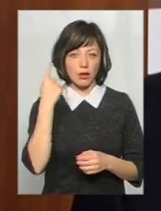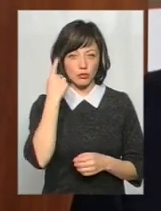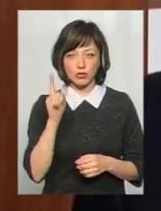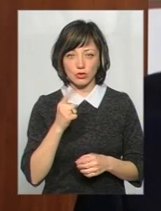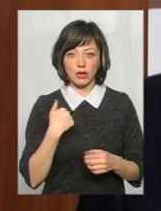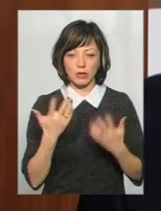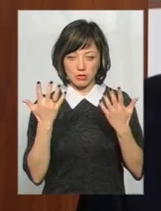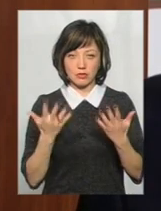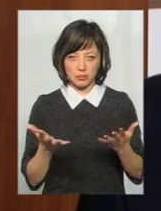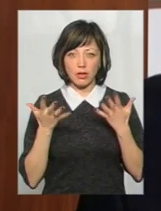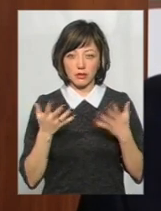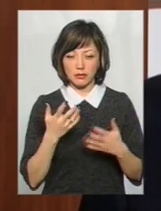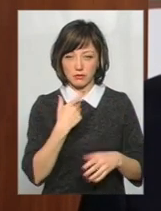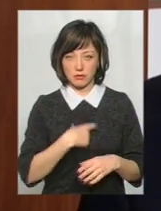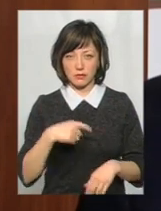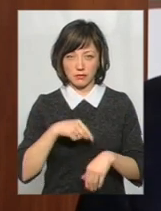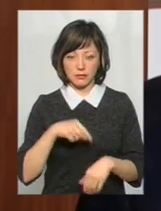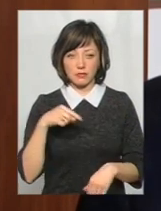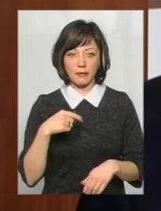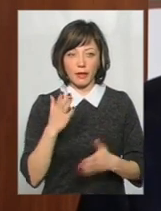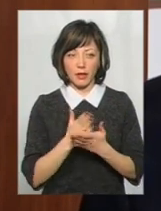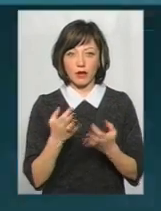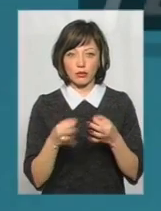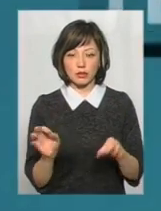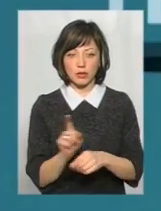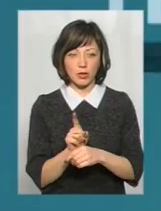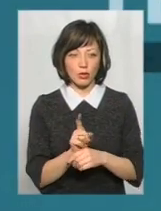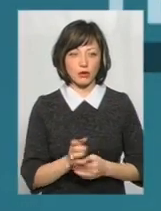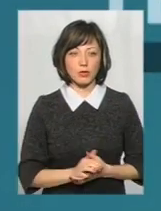чітко віддавав собі звіт, що є допустимі норми.